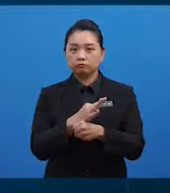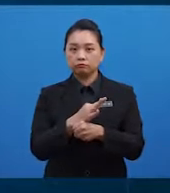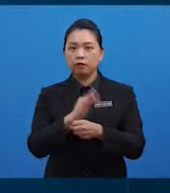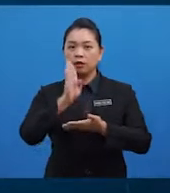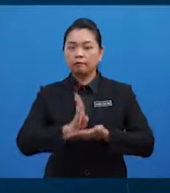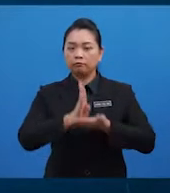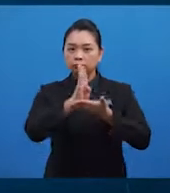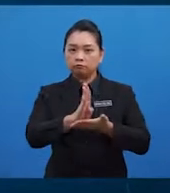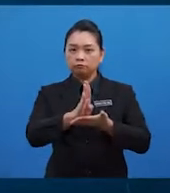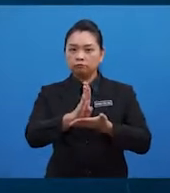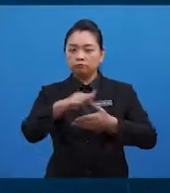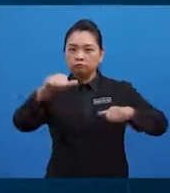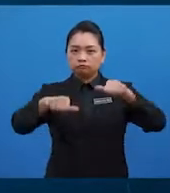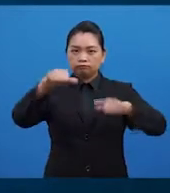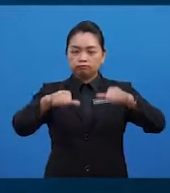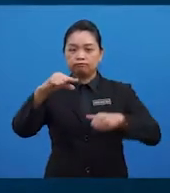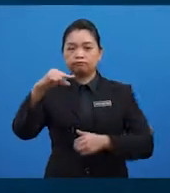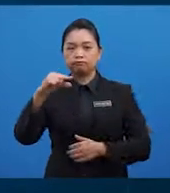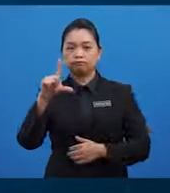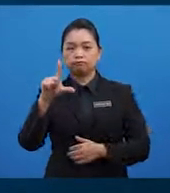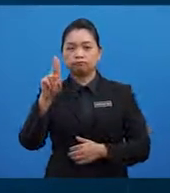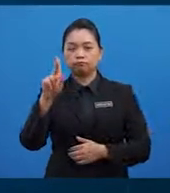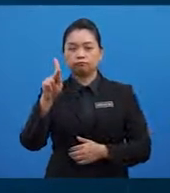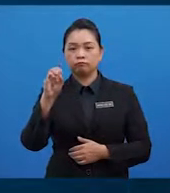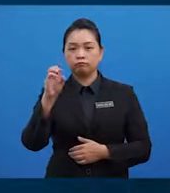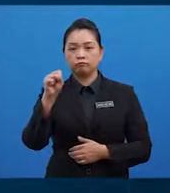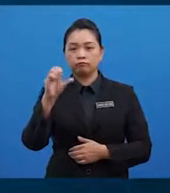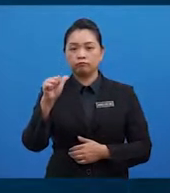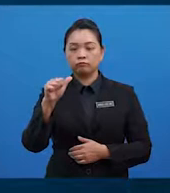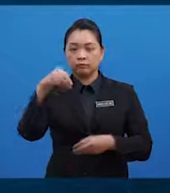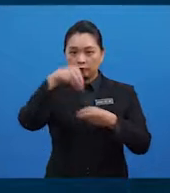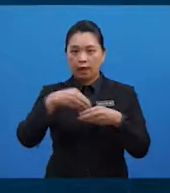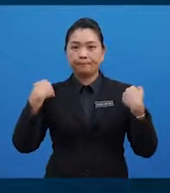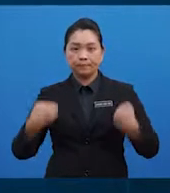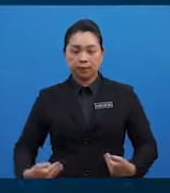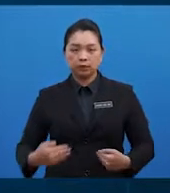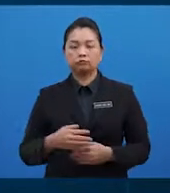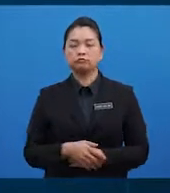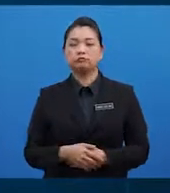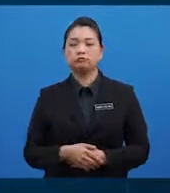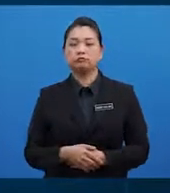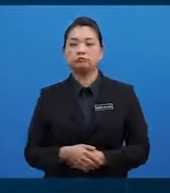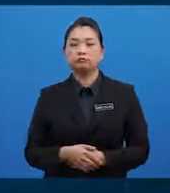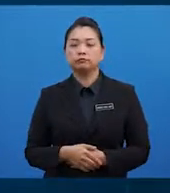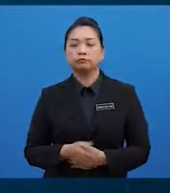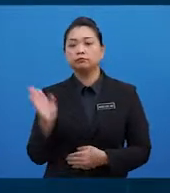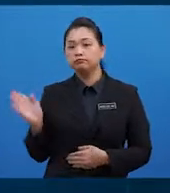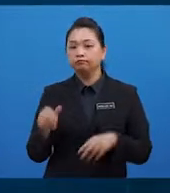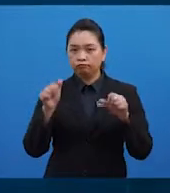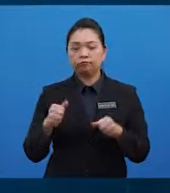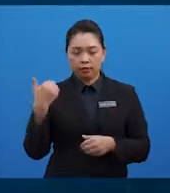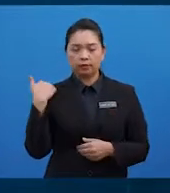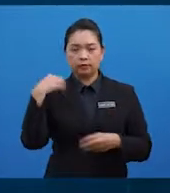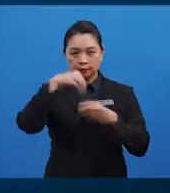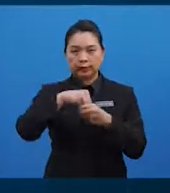membantu keseimbangan glukosa dalam badan. Sumber kromium seperti ayam,